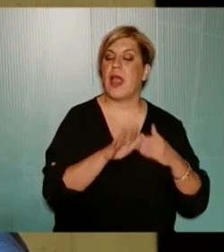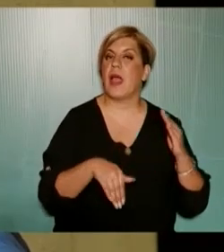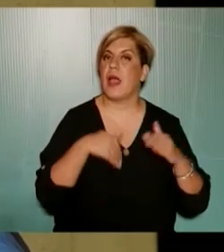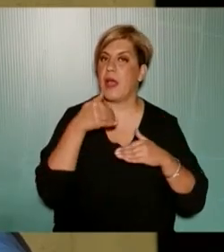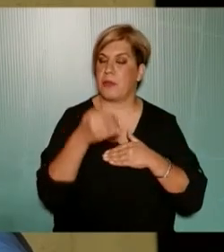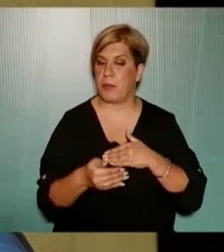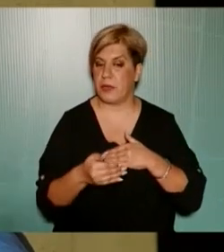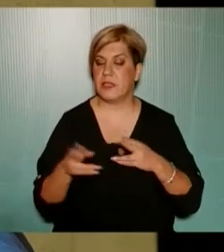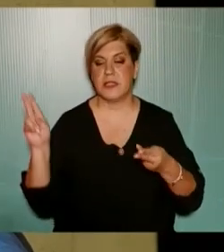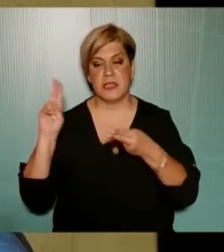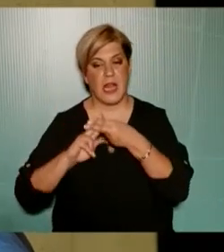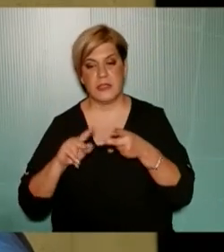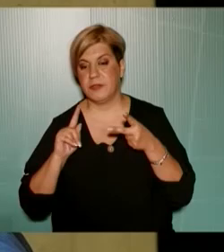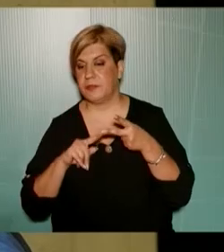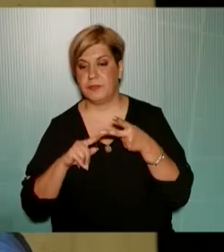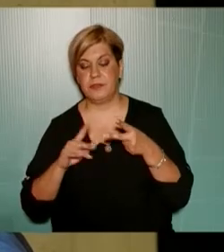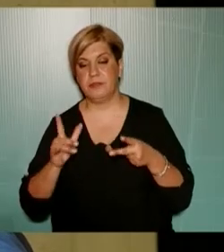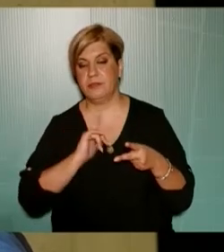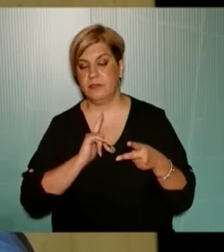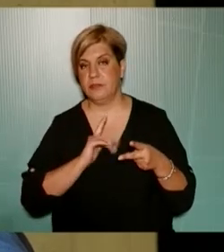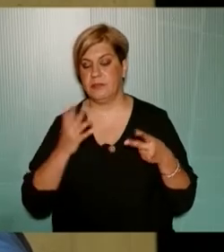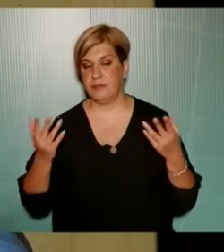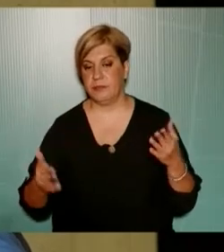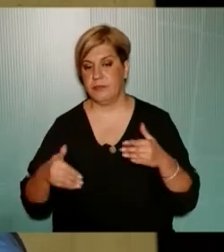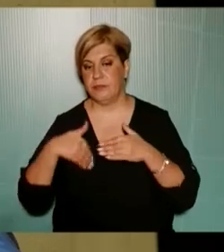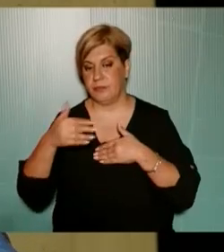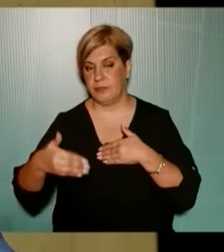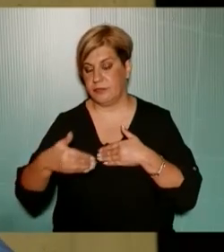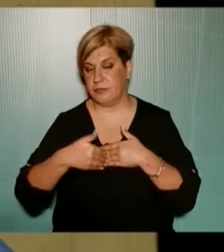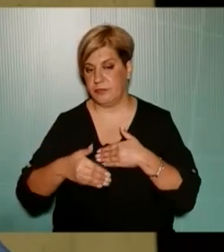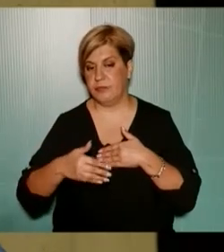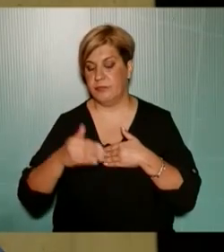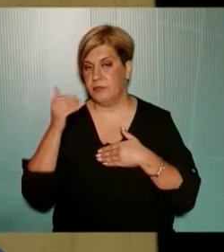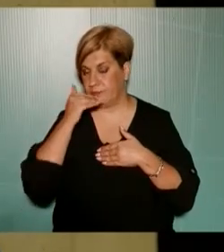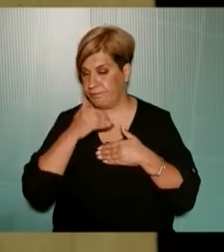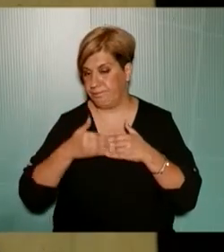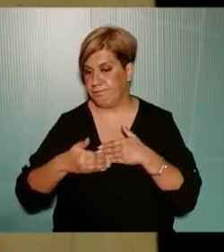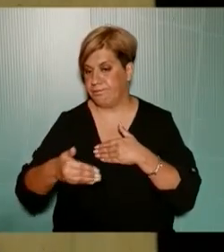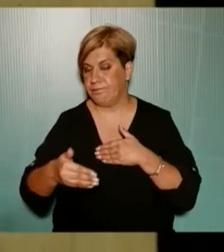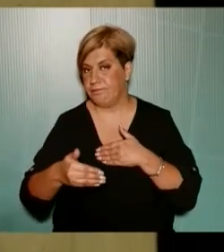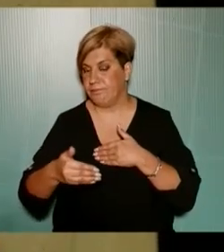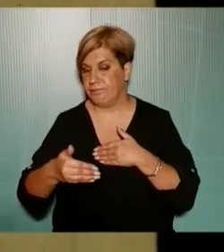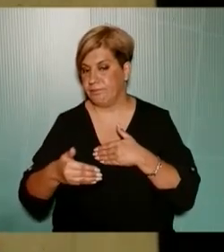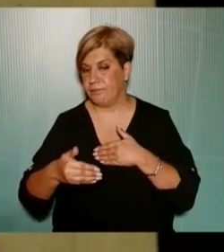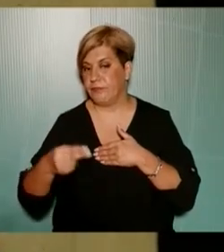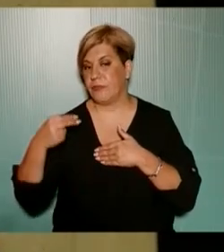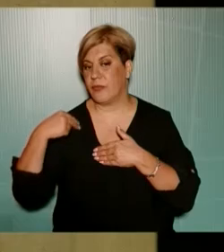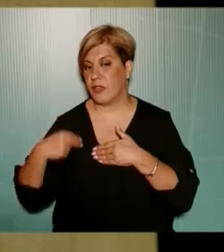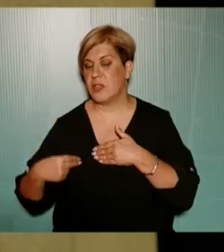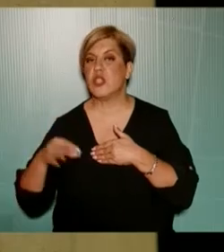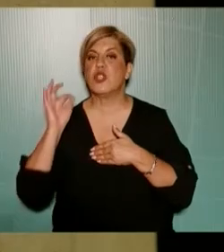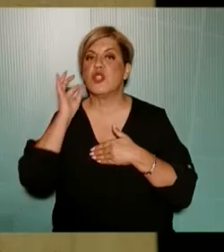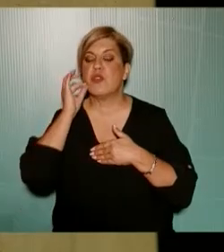συνάντηση είναι στο επόμενο διάστημα στο αμέσως επόμενο διάστημα με τον Δήμαρχο